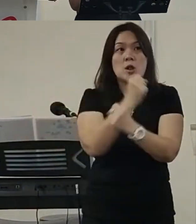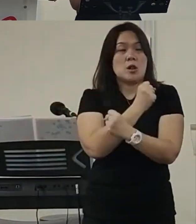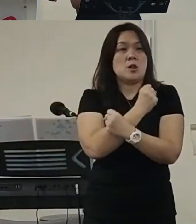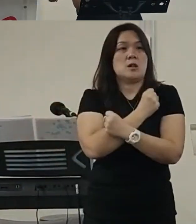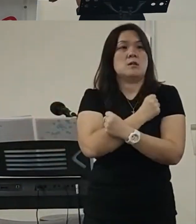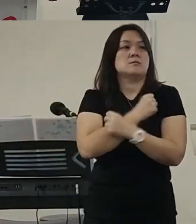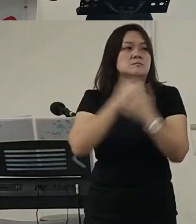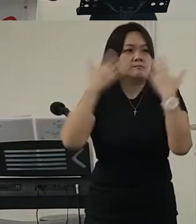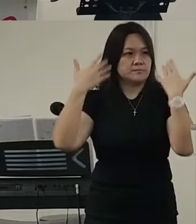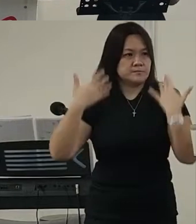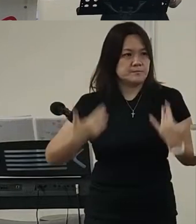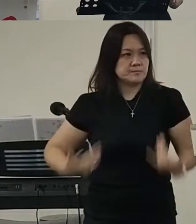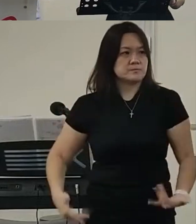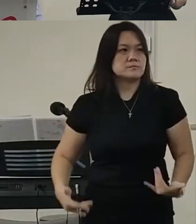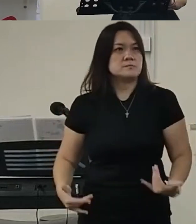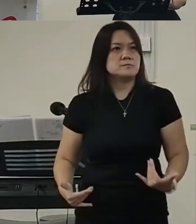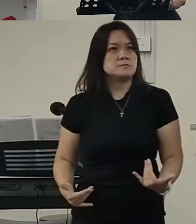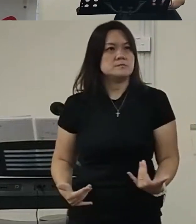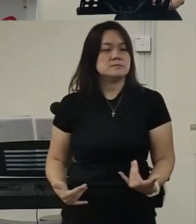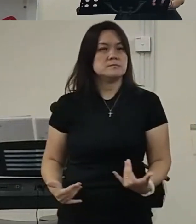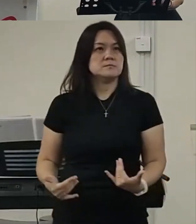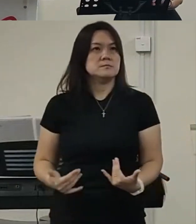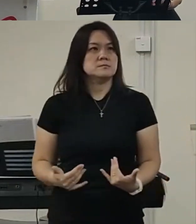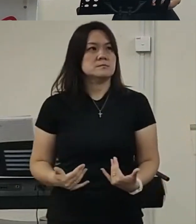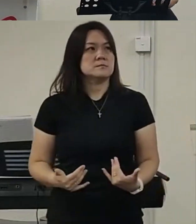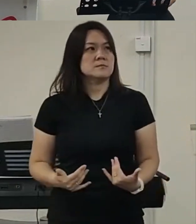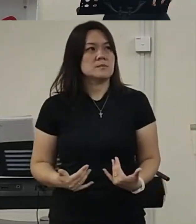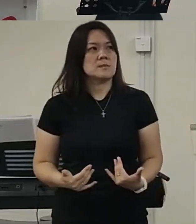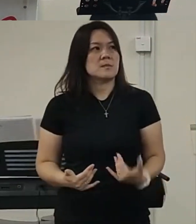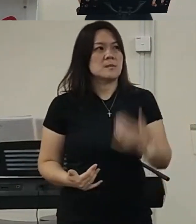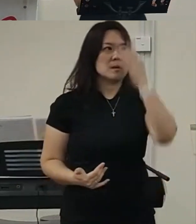那么我就听见上帝告诉我那么我